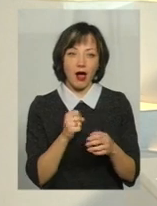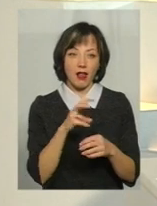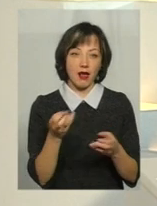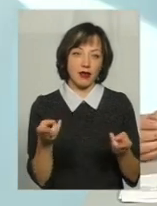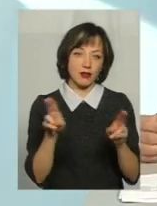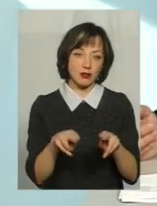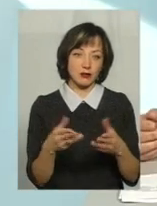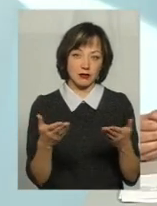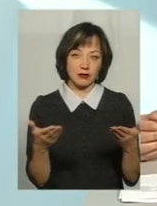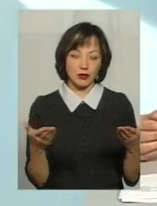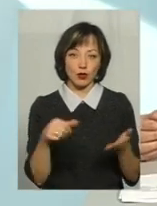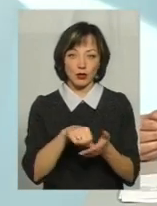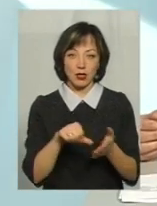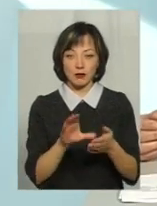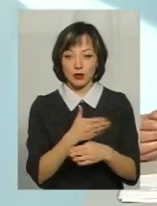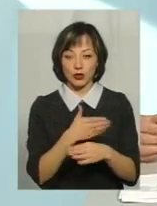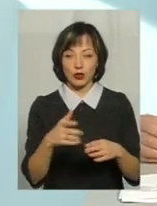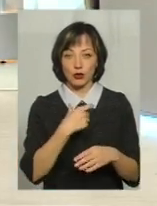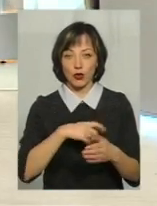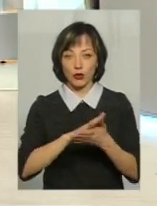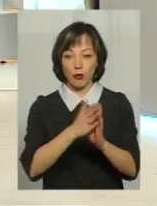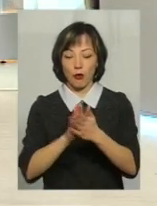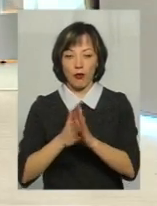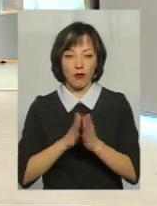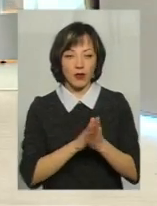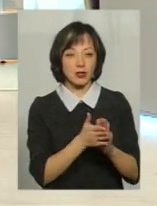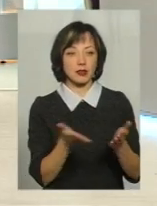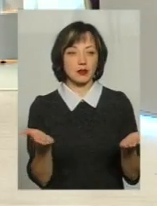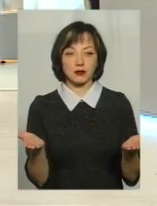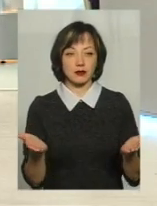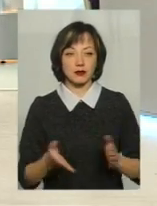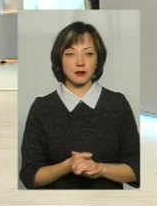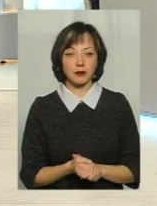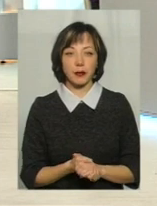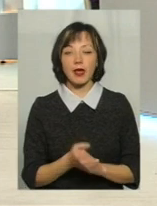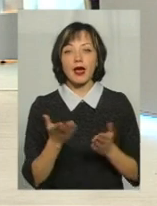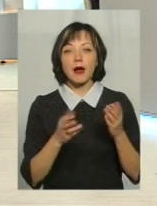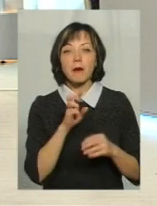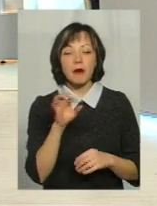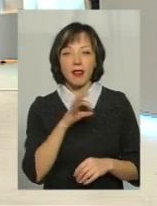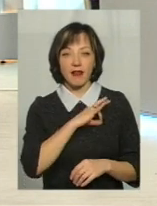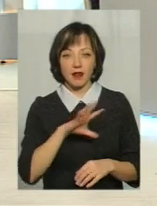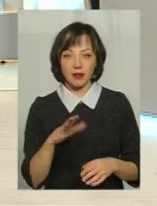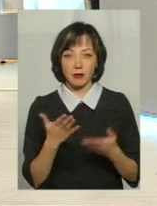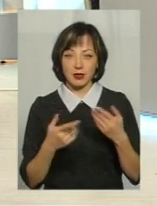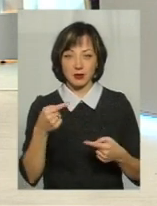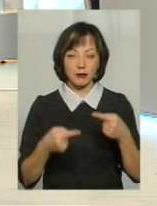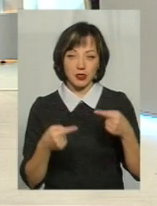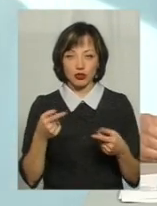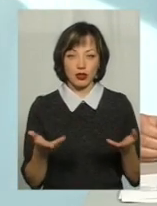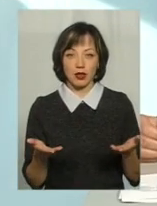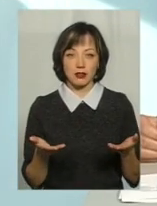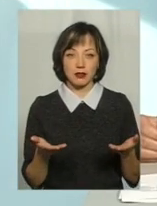решта всі ті учасники між собою змогли. Ну, домовилися, хто на які йде об'єкти. Ну, якби було невигідно, напевно, не сперечалося.